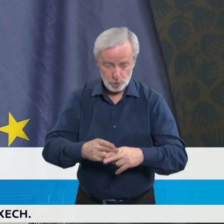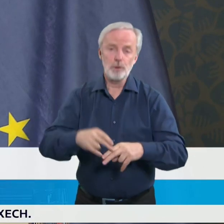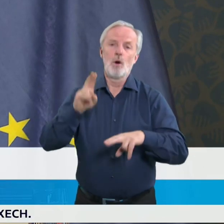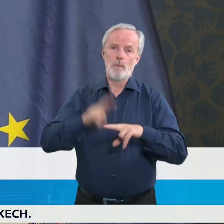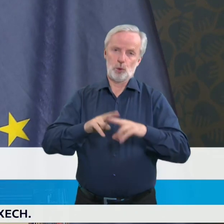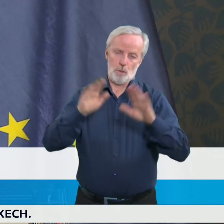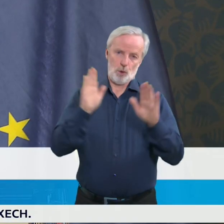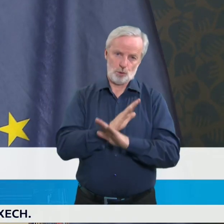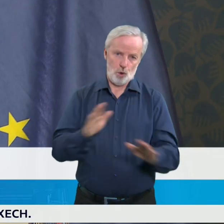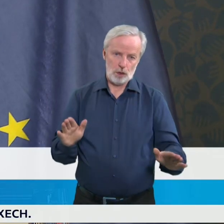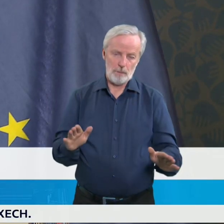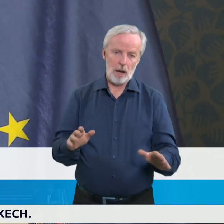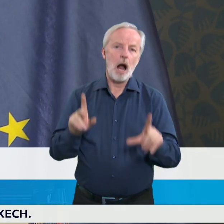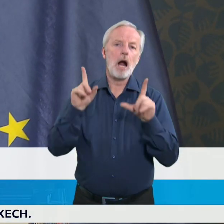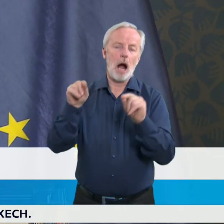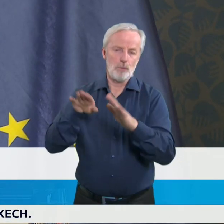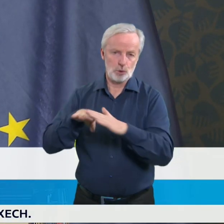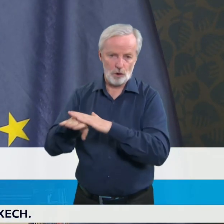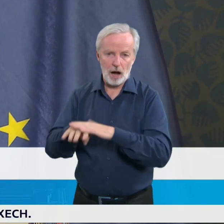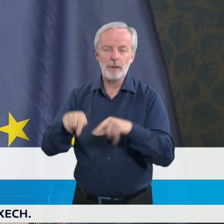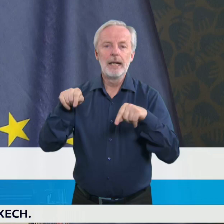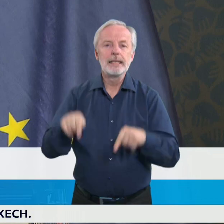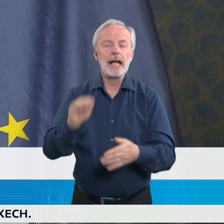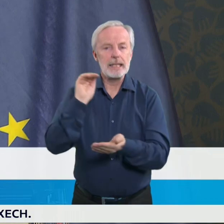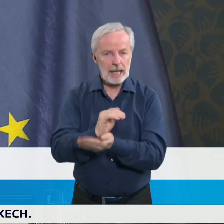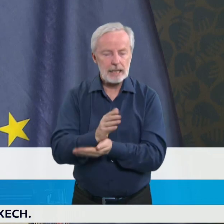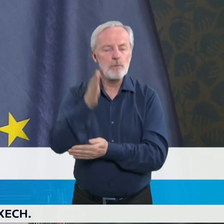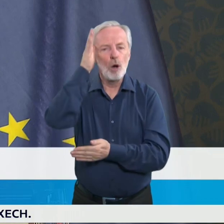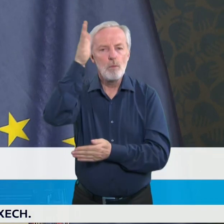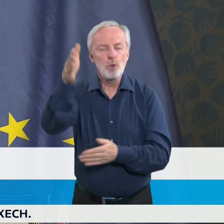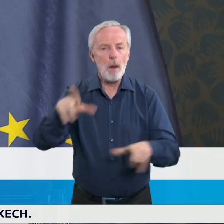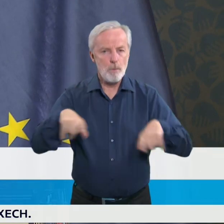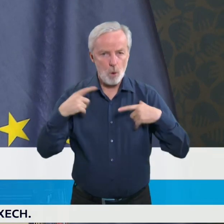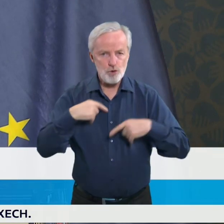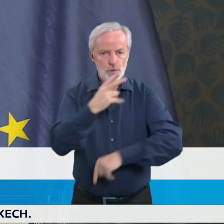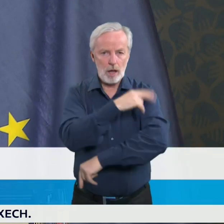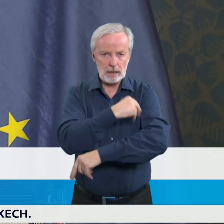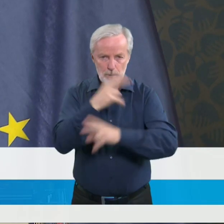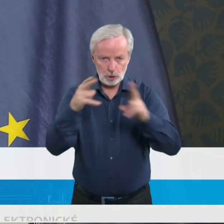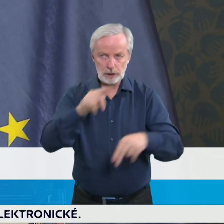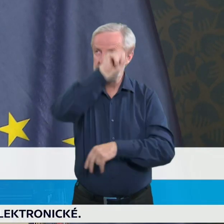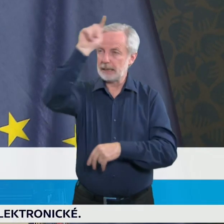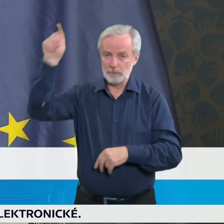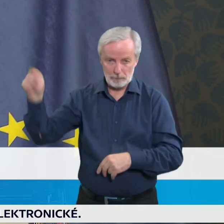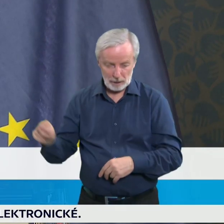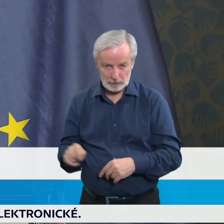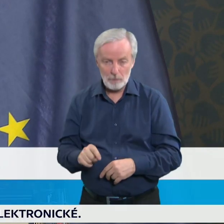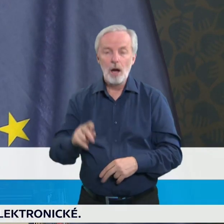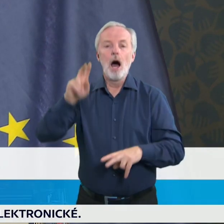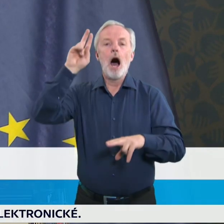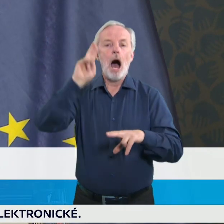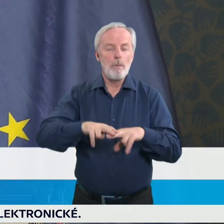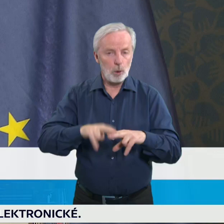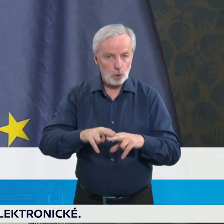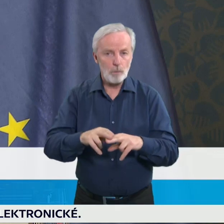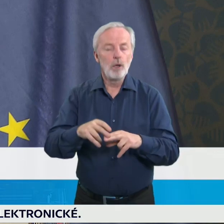zatím budou používány v síti státních nemocnic a až bude potom doba na to rozhodnout se